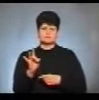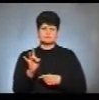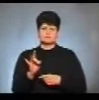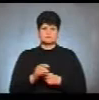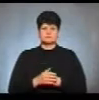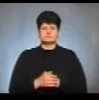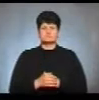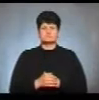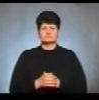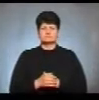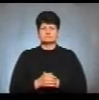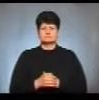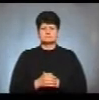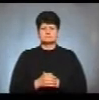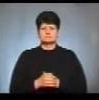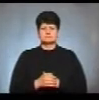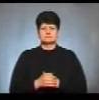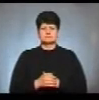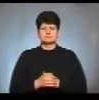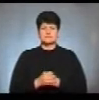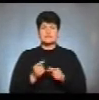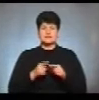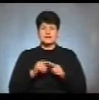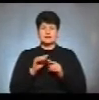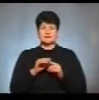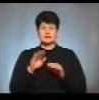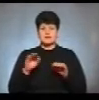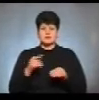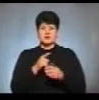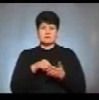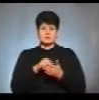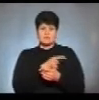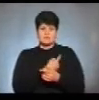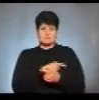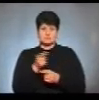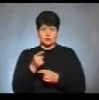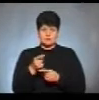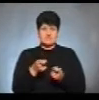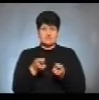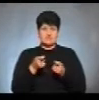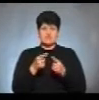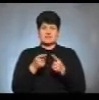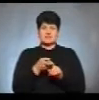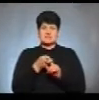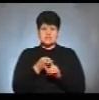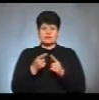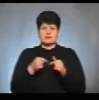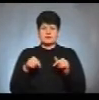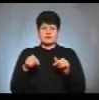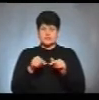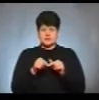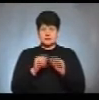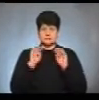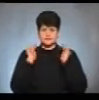Любові Гадомської. Це міська дитяча лікарня у Тернополі. Завідувач інфекційного відділення анестезіології та